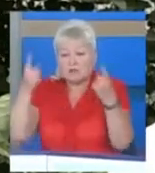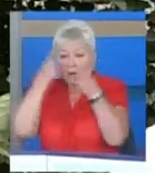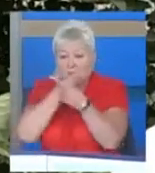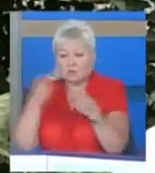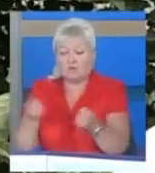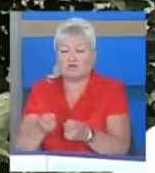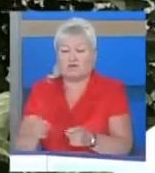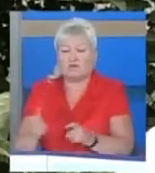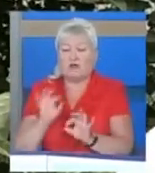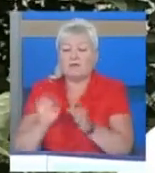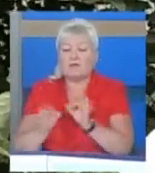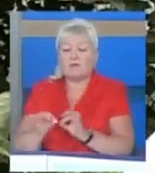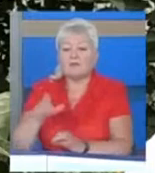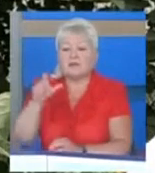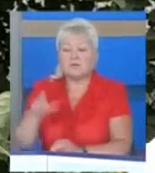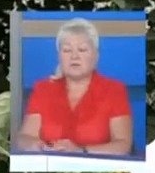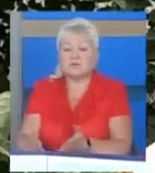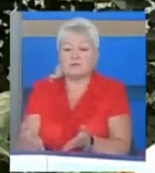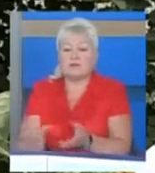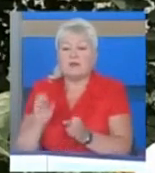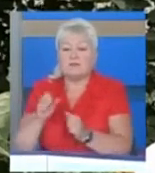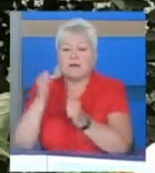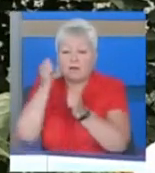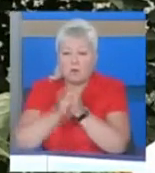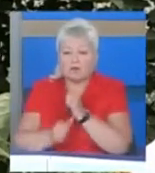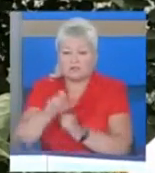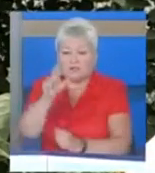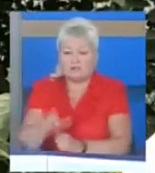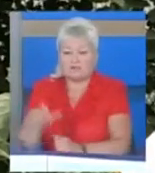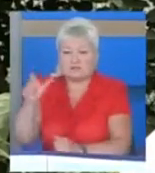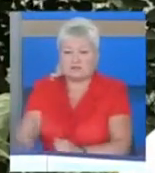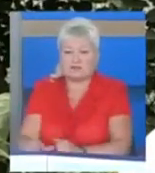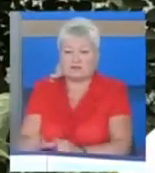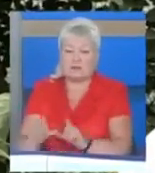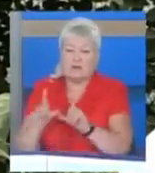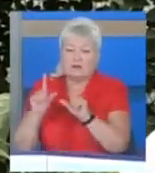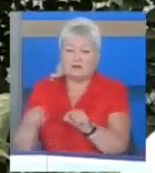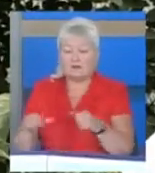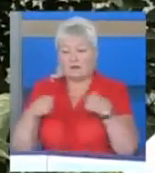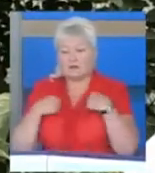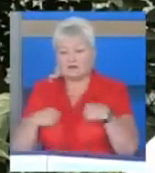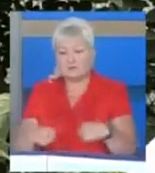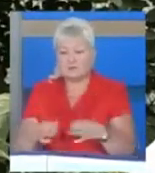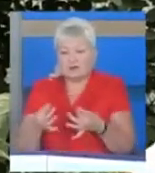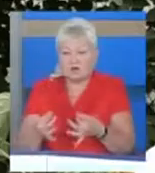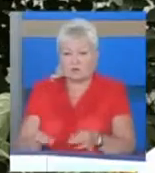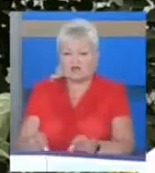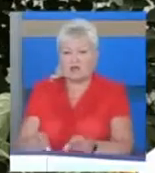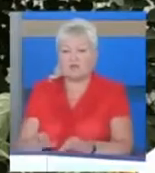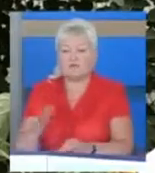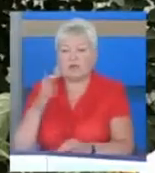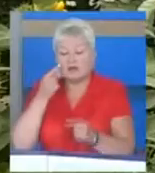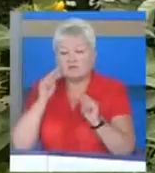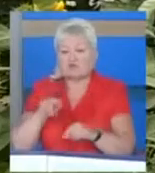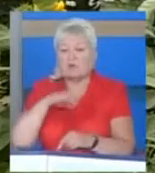нормально, в будь-який момент, як і кожен пасажир, їхала розслаблена і тоді звернула увагу, коли їй вже потрібно